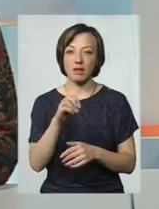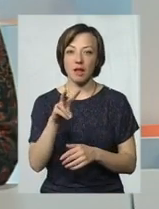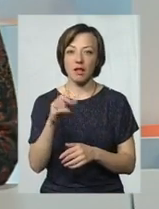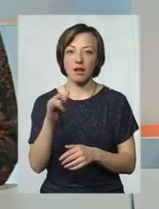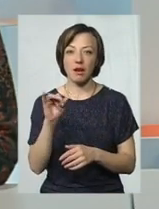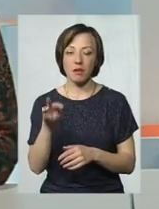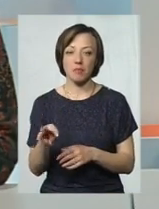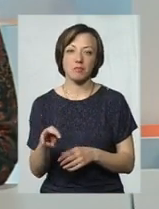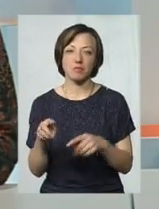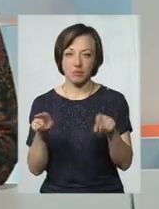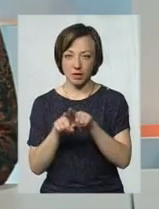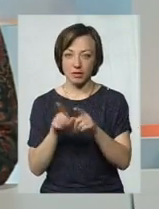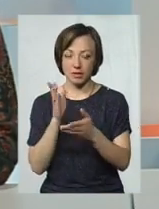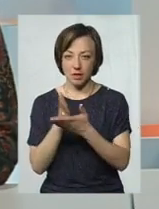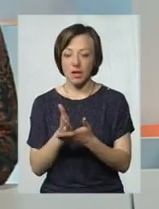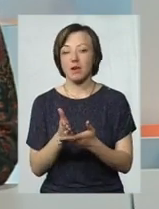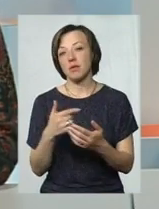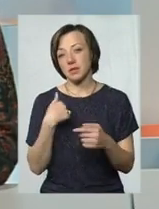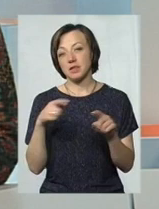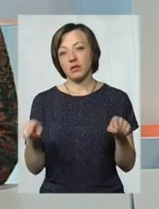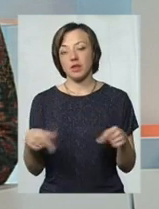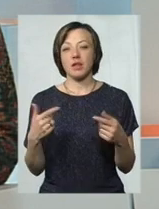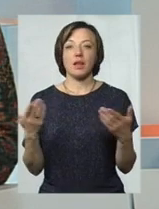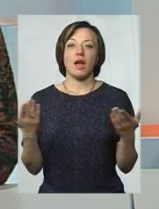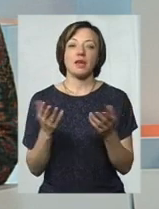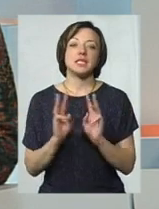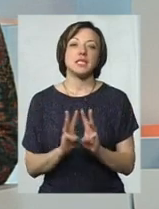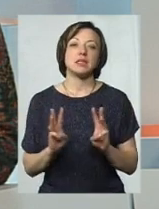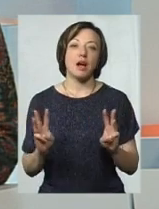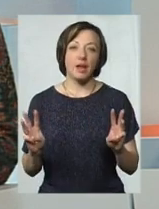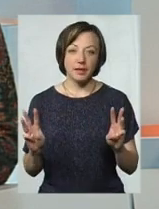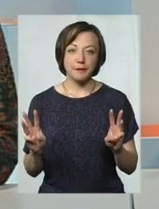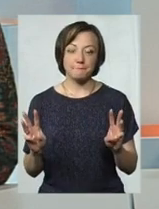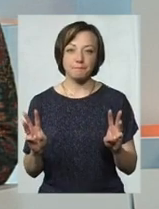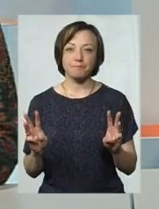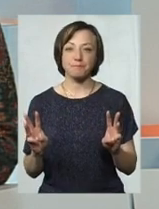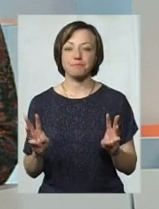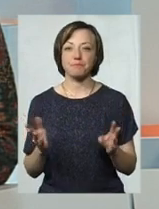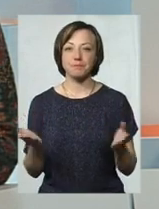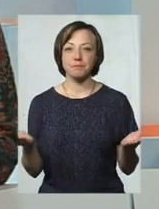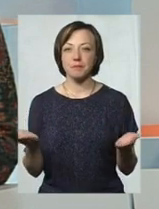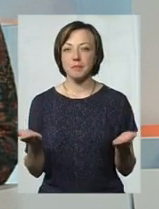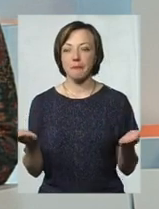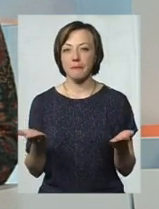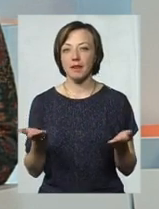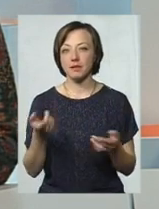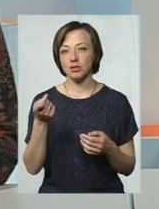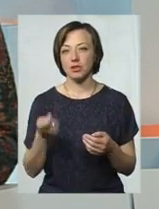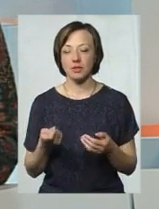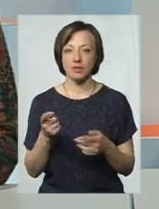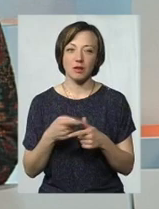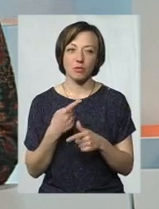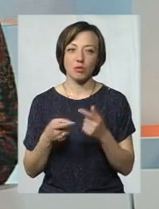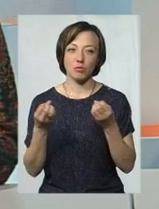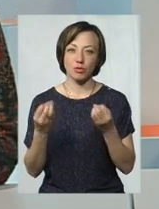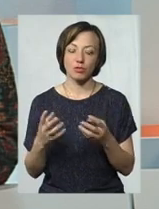також лінк на канал в Телеграмі. І ми, наприклад, створили якийсь сайт, того, що про це також треба думати, на якомусь з дешевих ресурсів, або вже